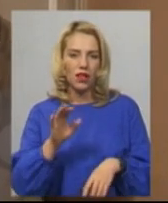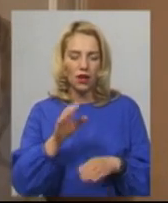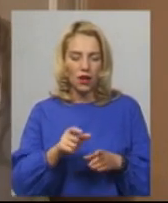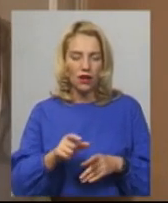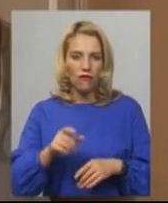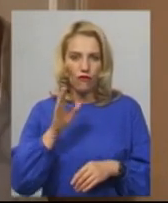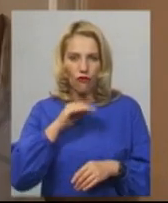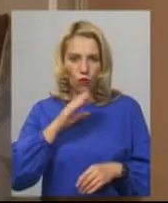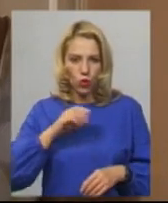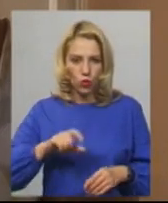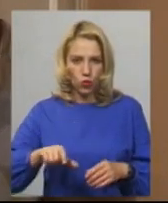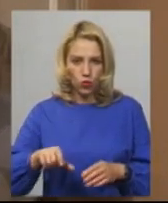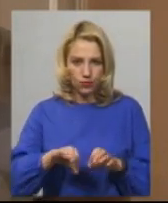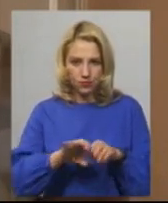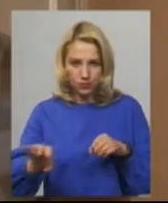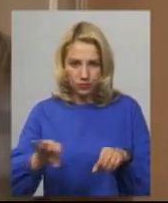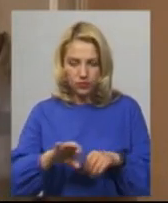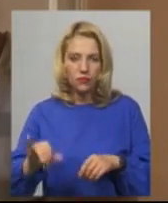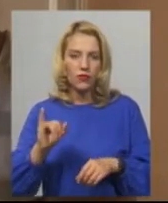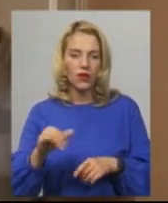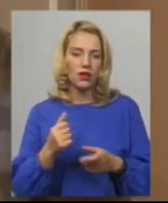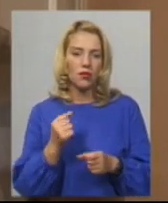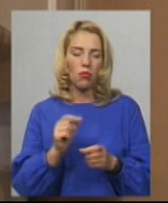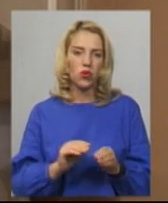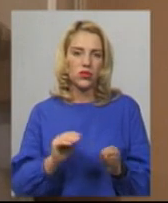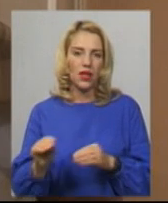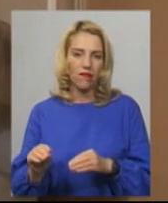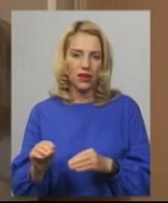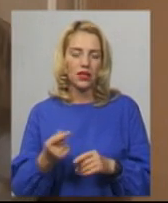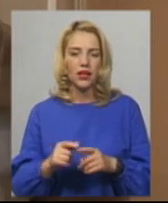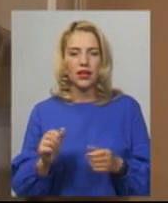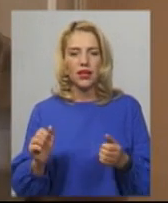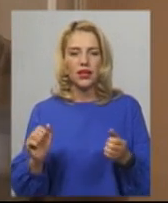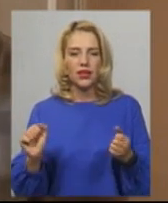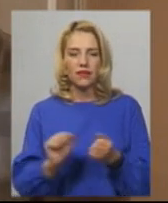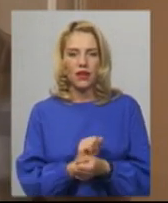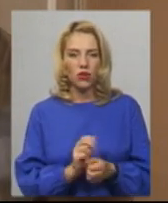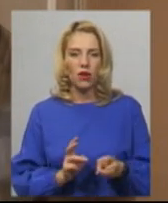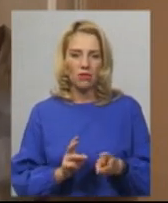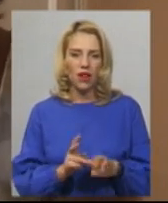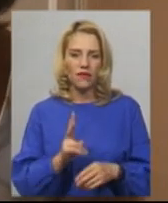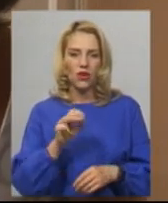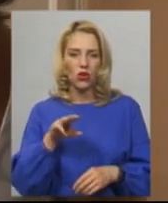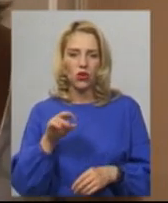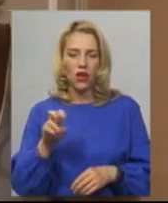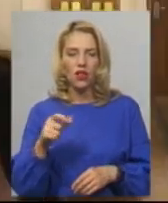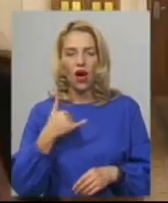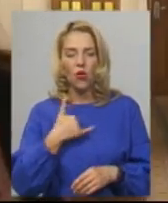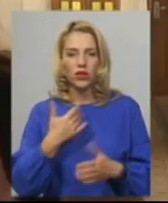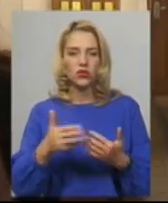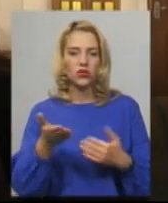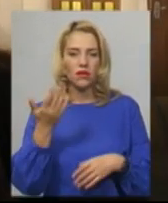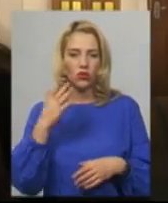до школи, поставили твердопаливний котел, хоча б в нас вже він був давно.